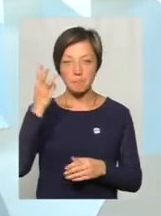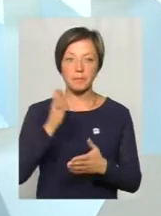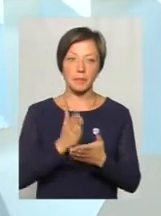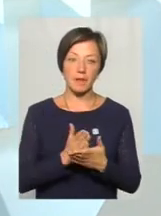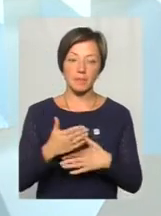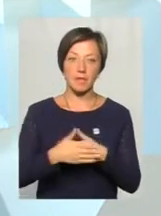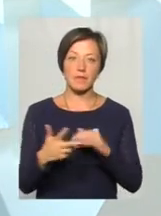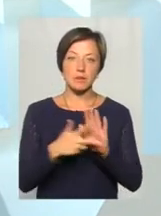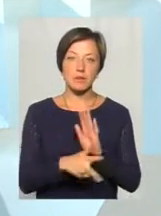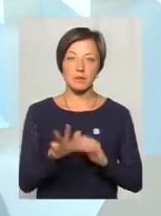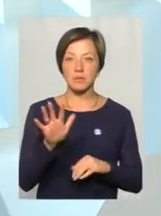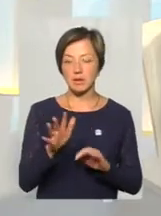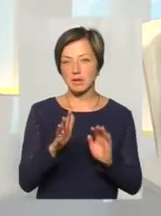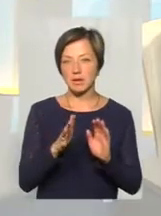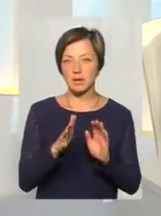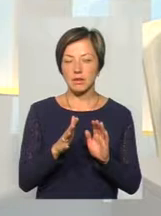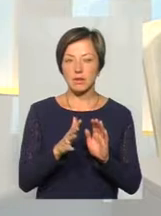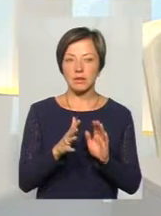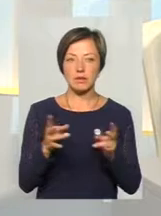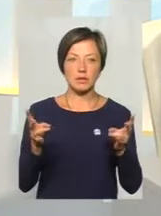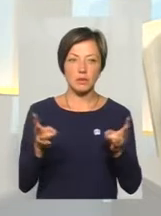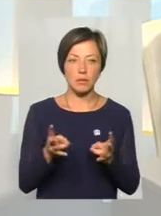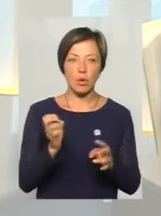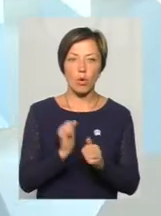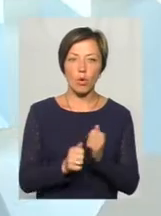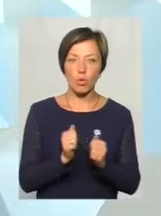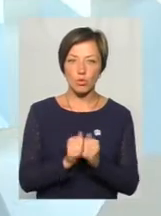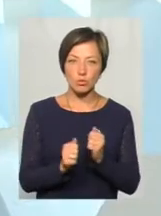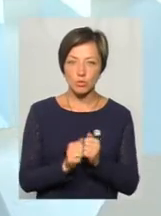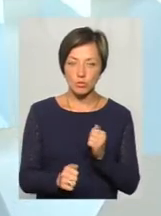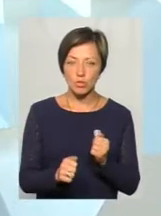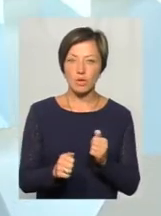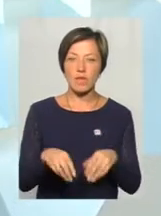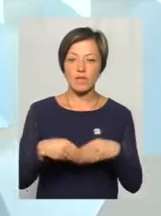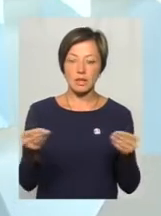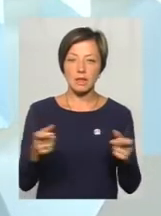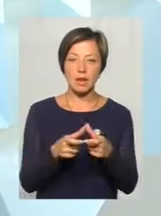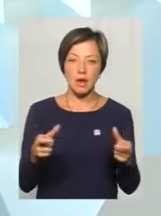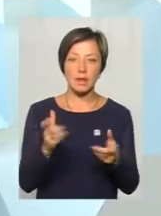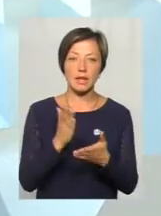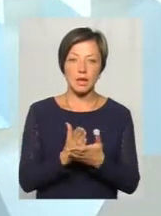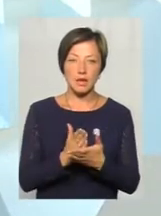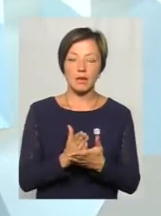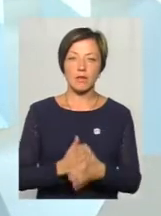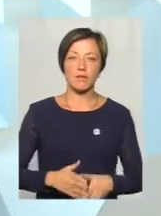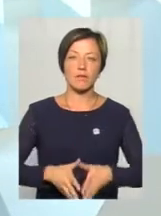порядка 85-90 тисяч, треба також і кожному видати карточку. Тобто, це все є такий